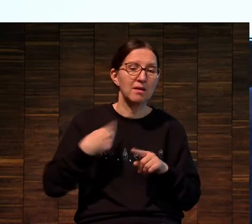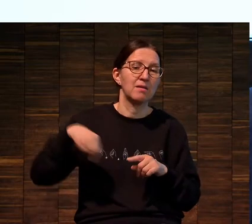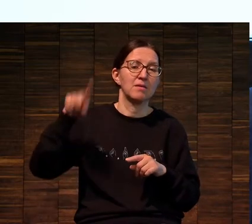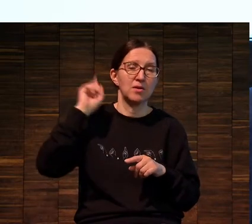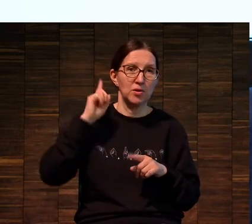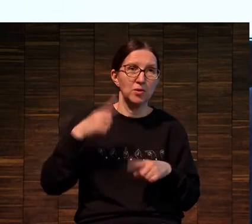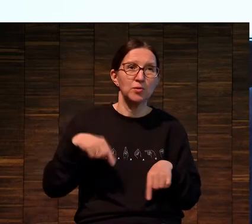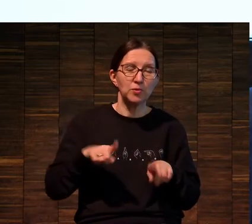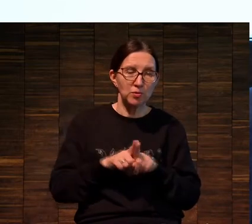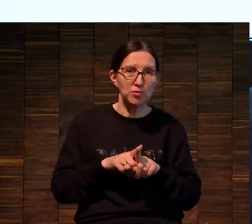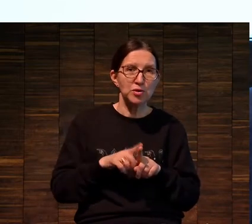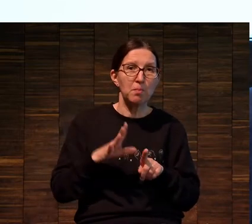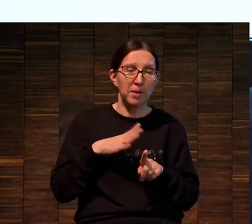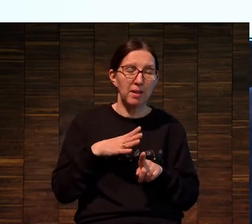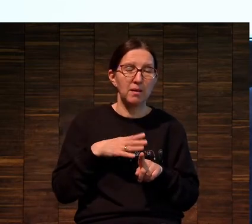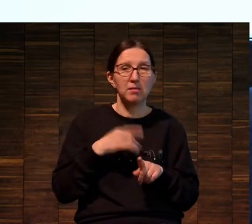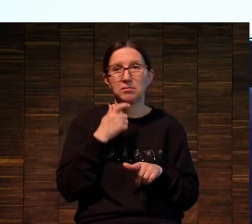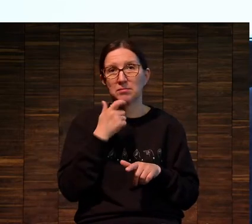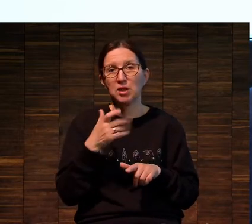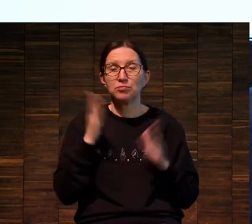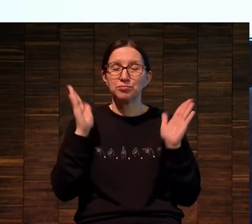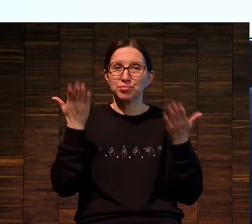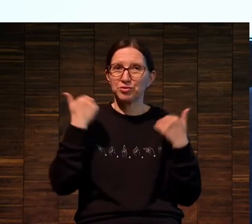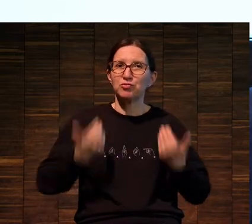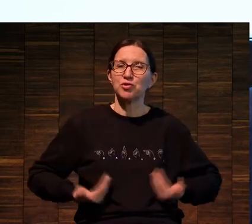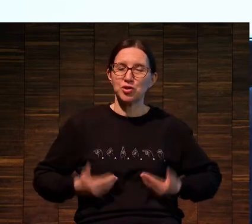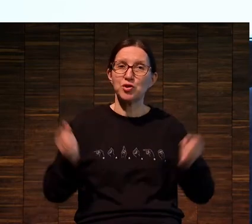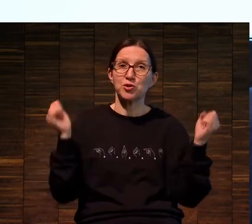«Импакте», на котором я тоже был живьем, правда,